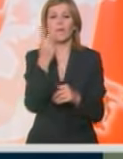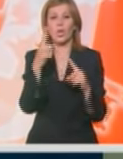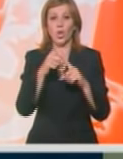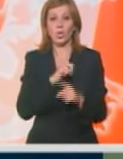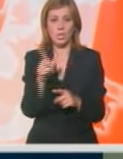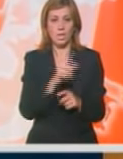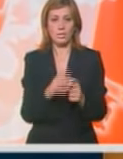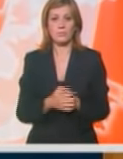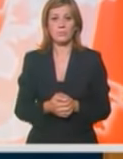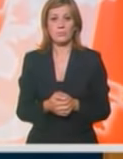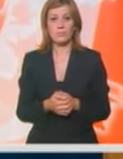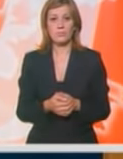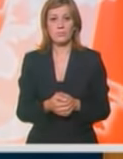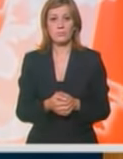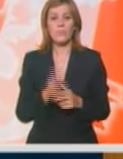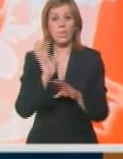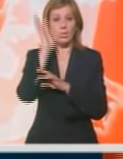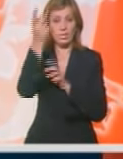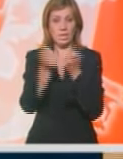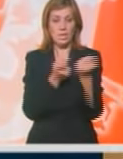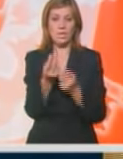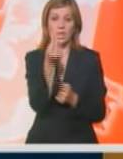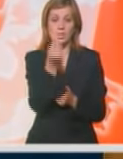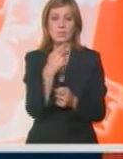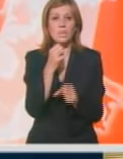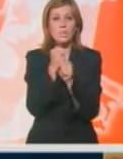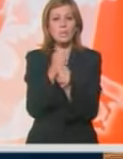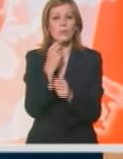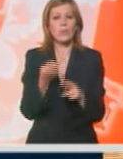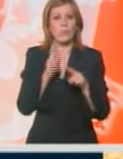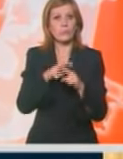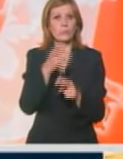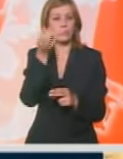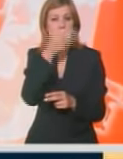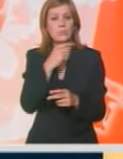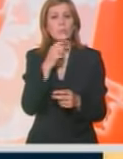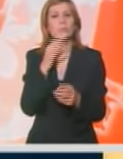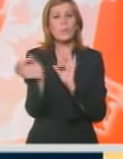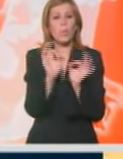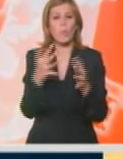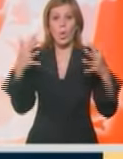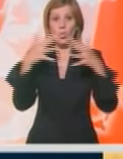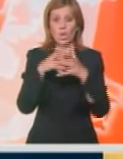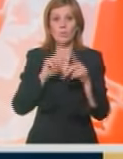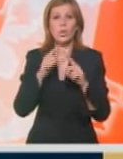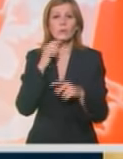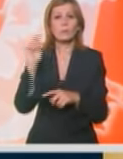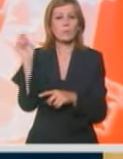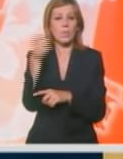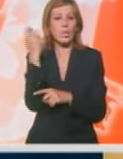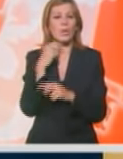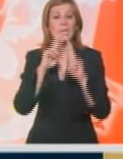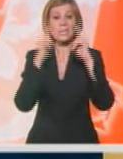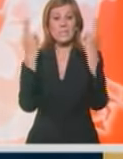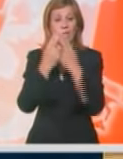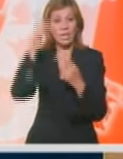Trojitskim. Košarkaška reprezentacija Srbije zadržala je maksimalan učenak u pripremnim utakmicama pre čampiona Cveta u Turskoj. Drugi put